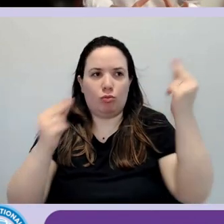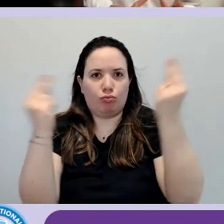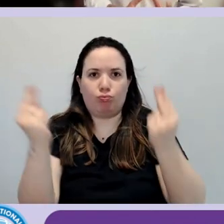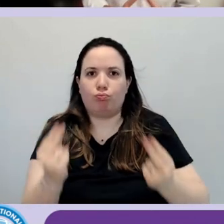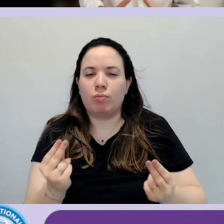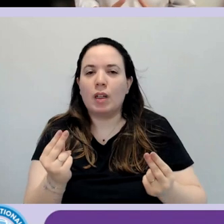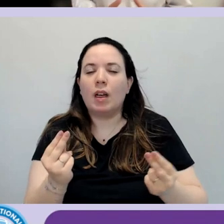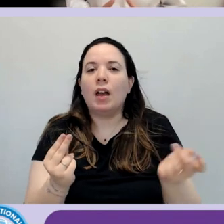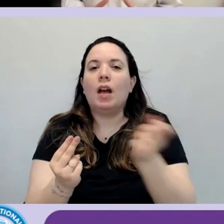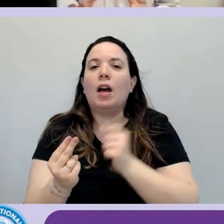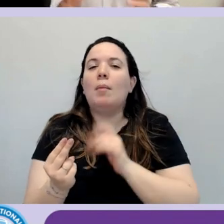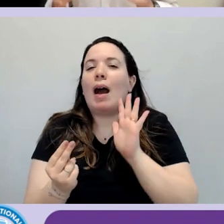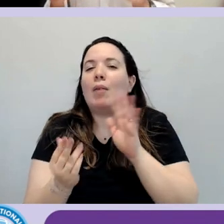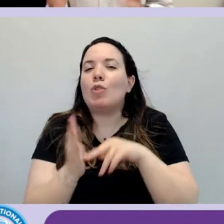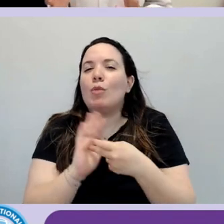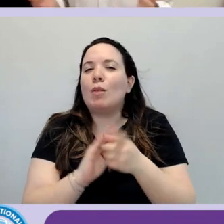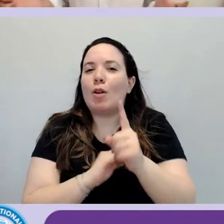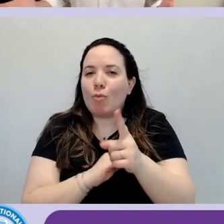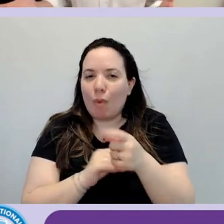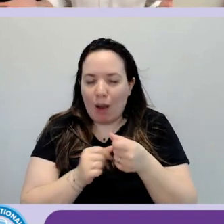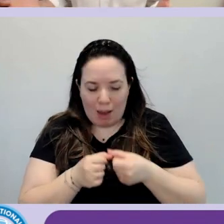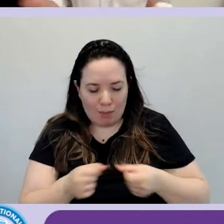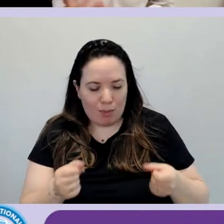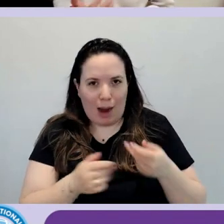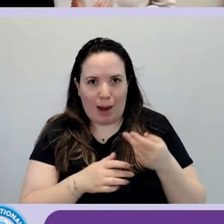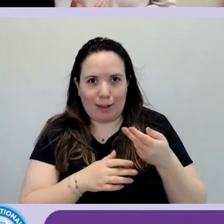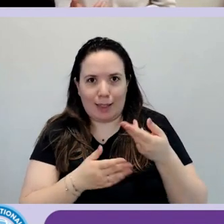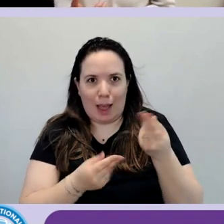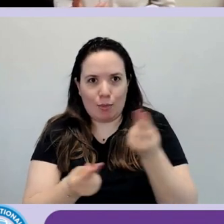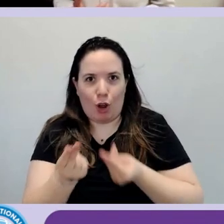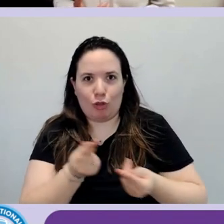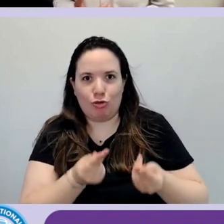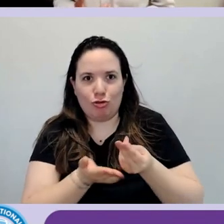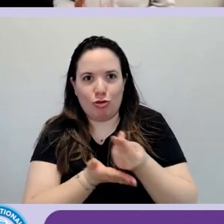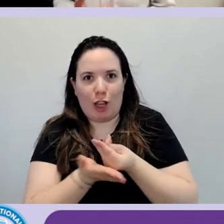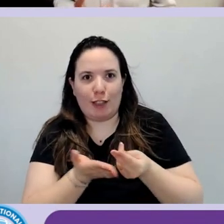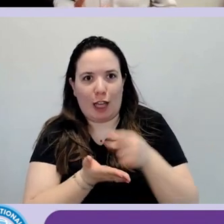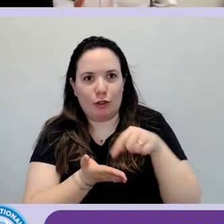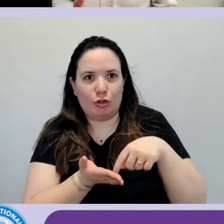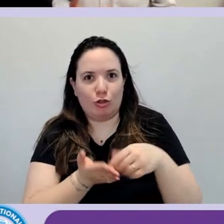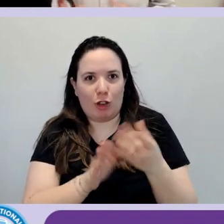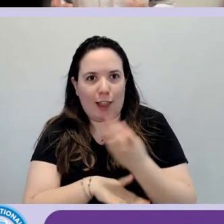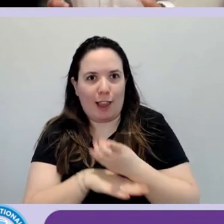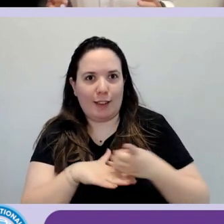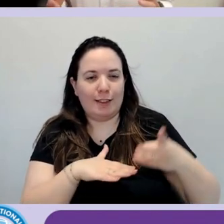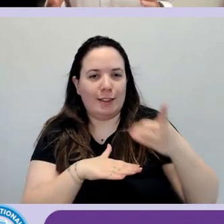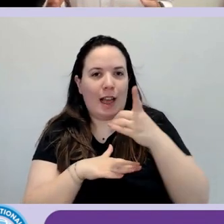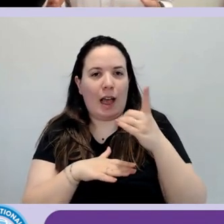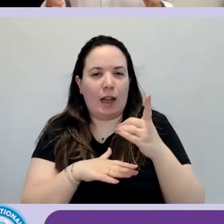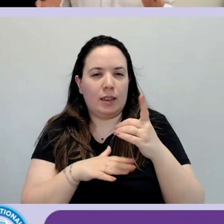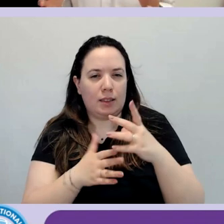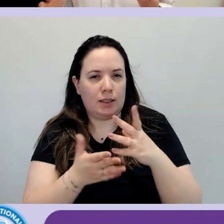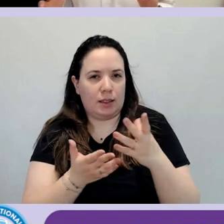progettazione normalmente sono tutti legati a un